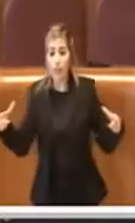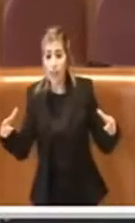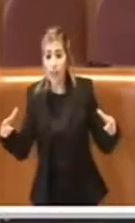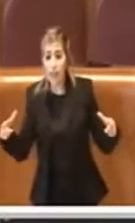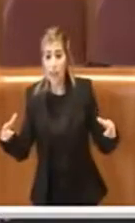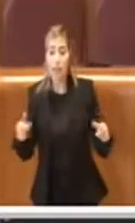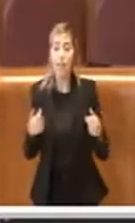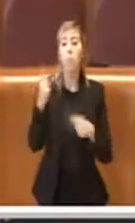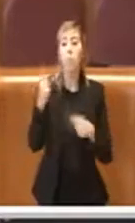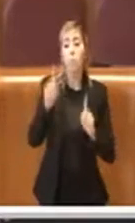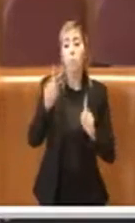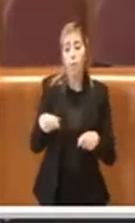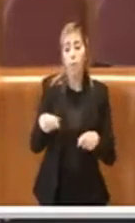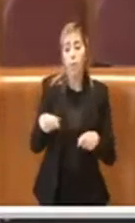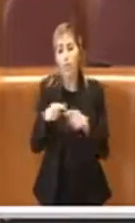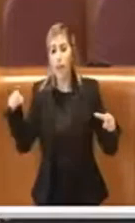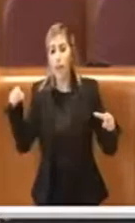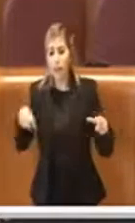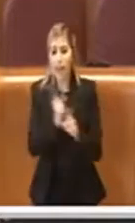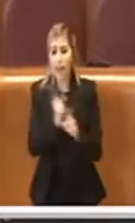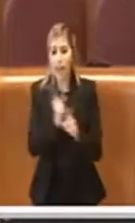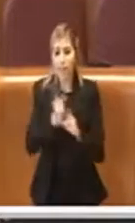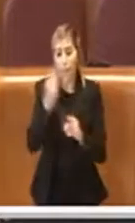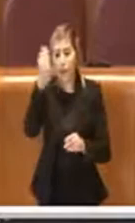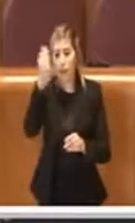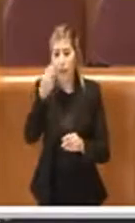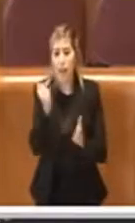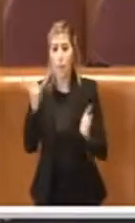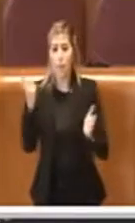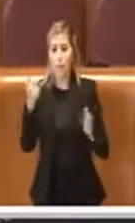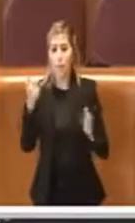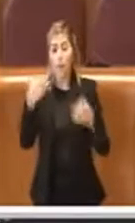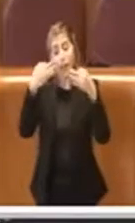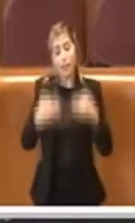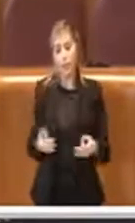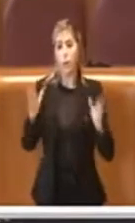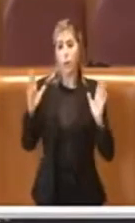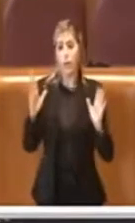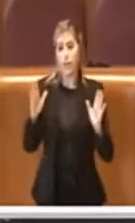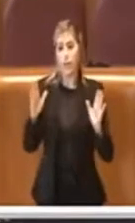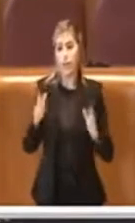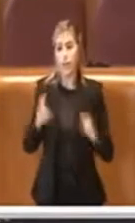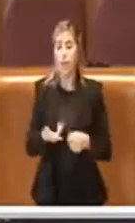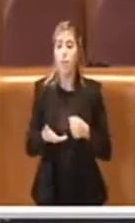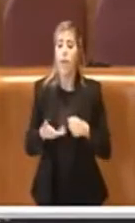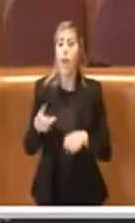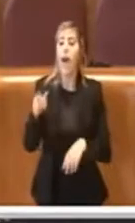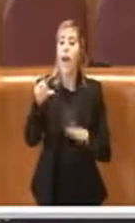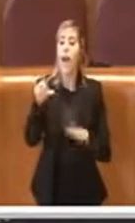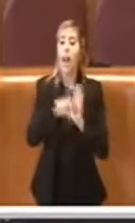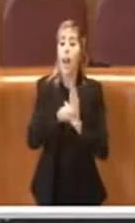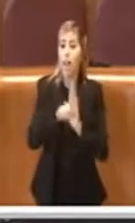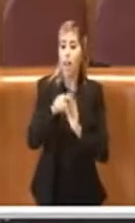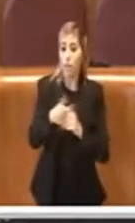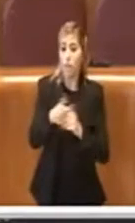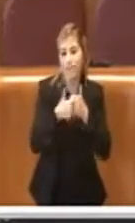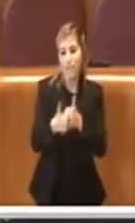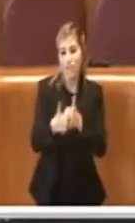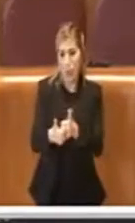viceversa i residenti devono considerare l'importanza della sicurezza del presidio di legalità e di